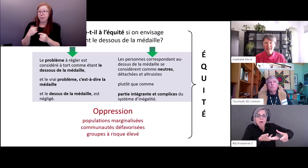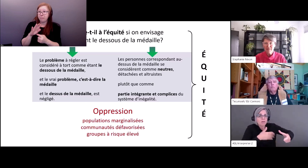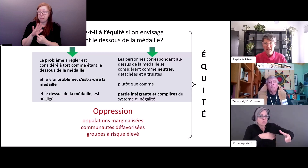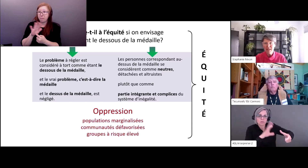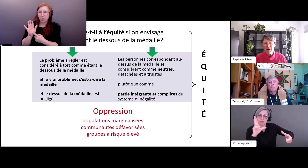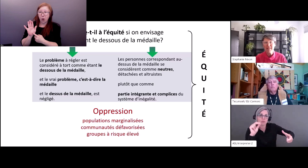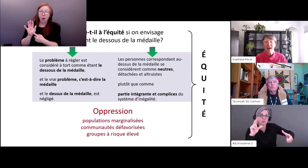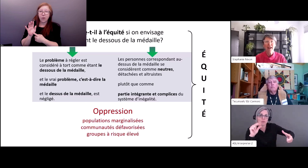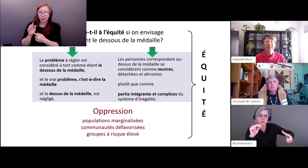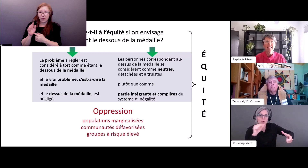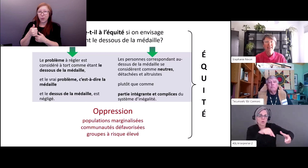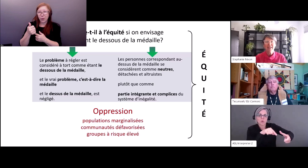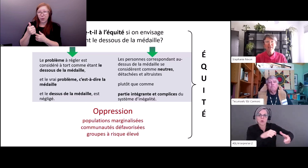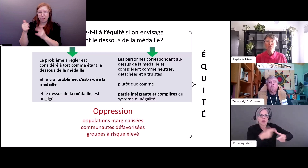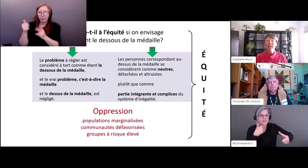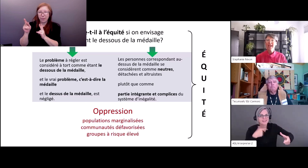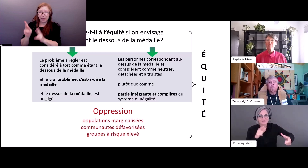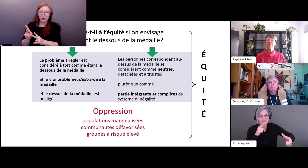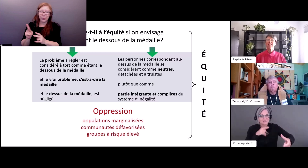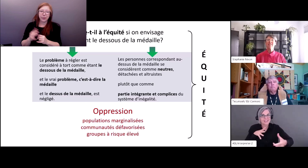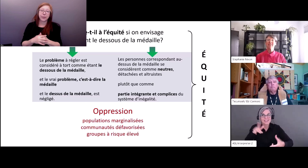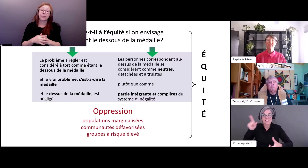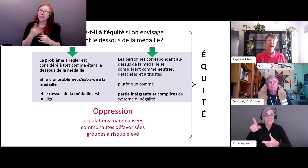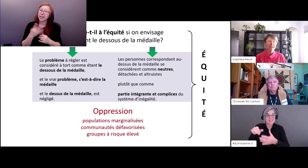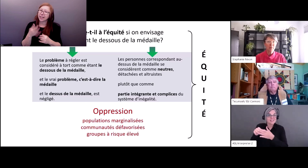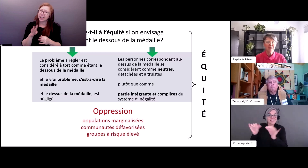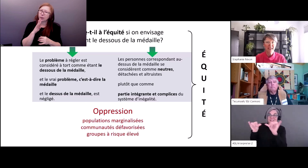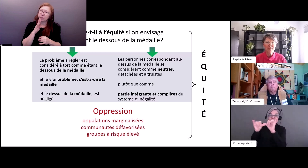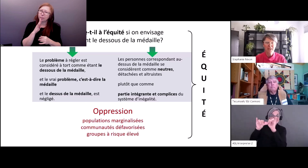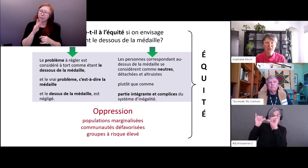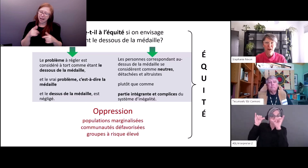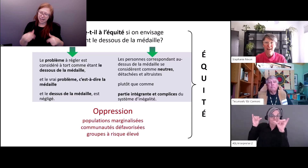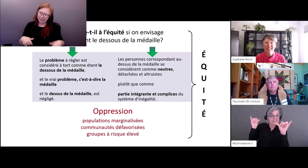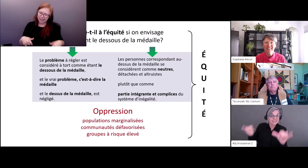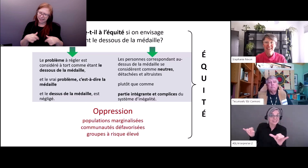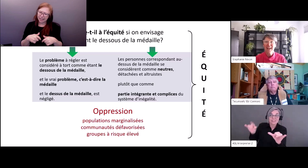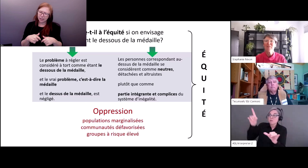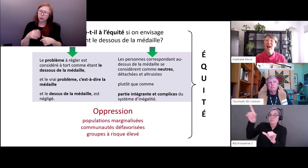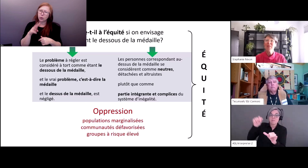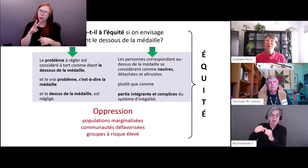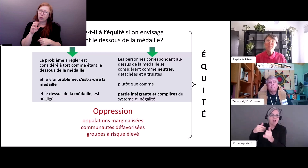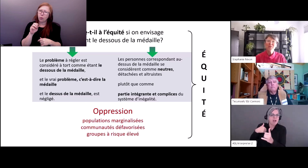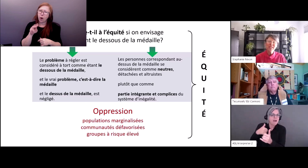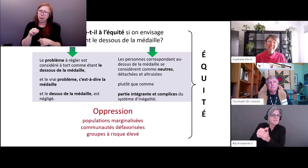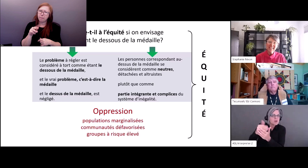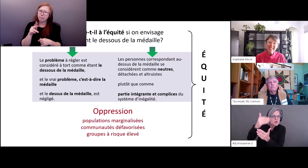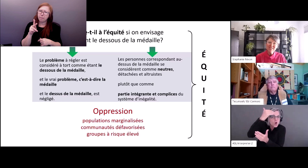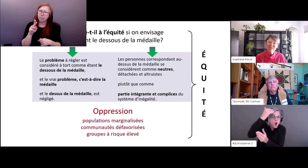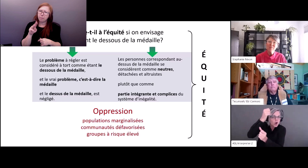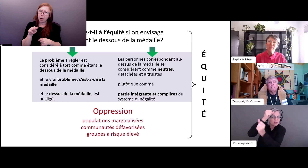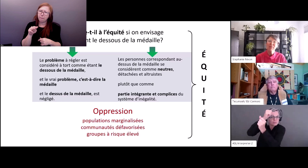autre chose il s'agit d'examiner les liens en matière de l'expertise